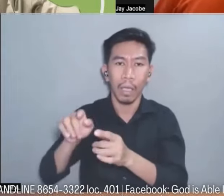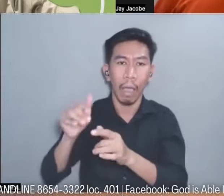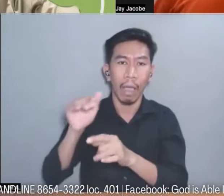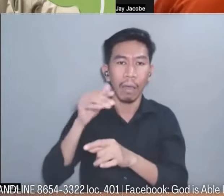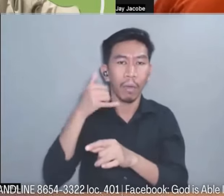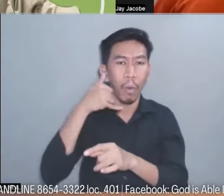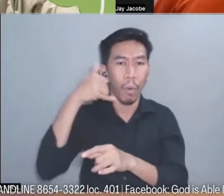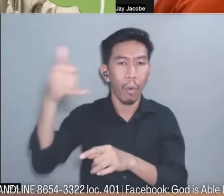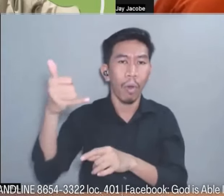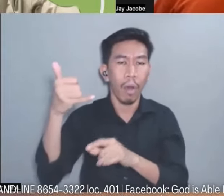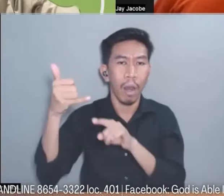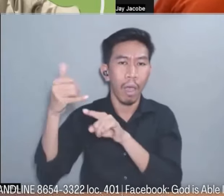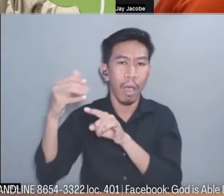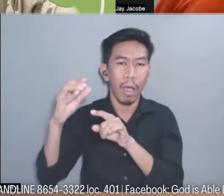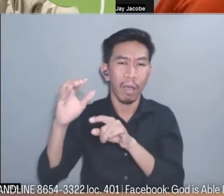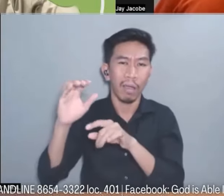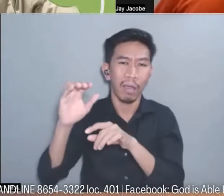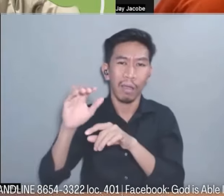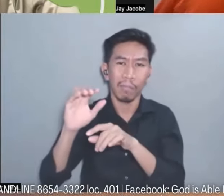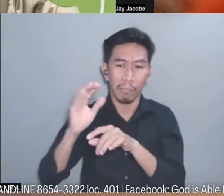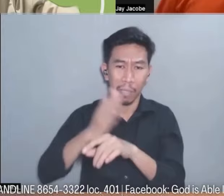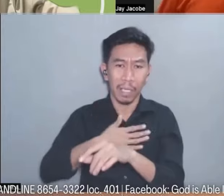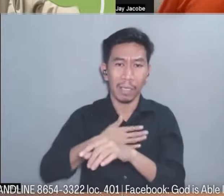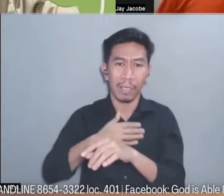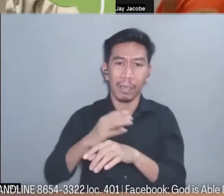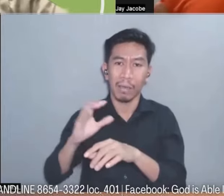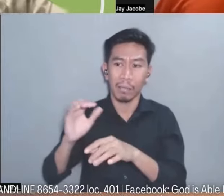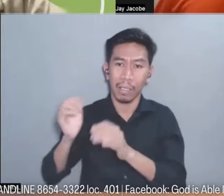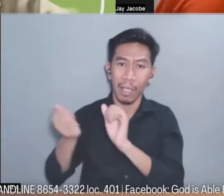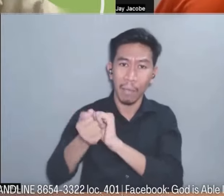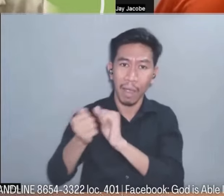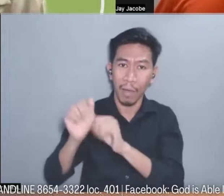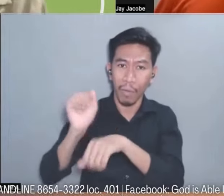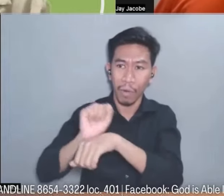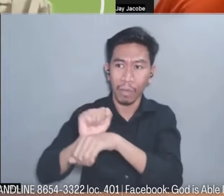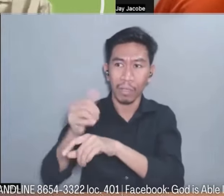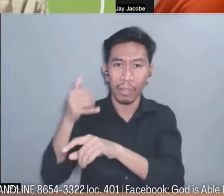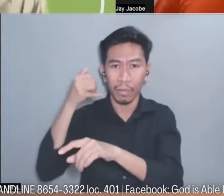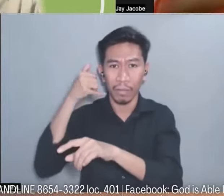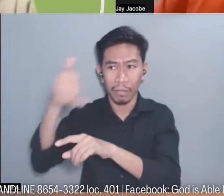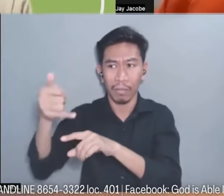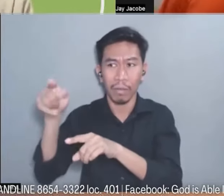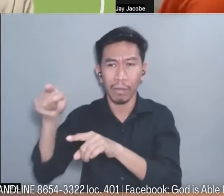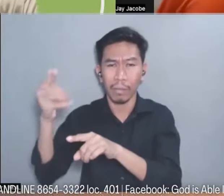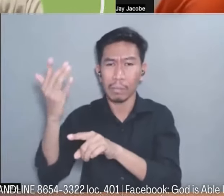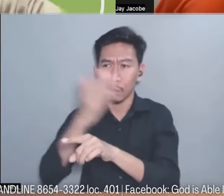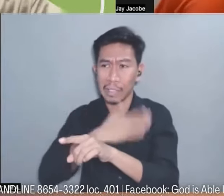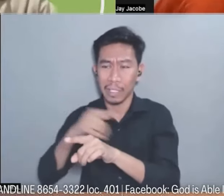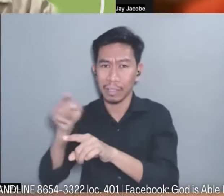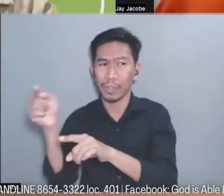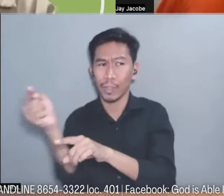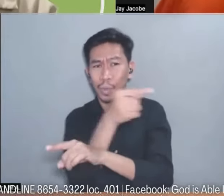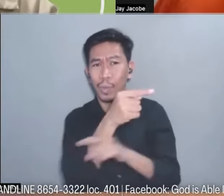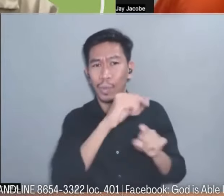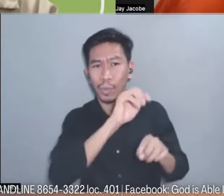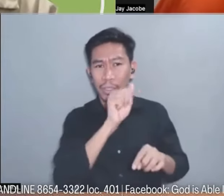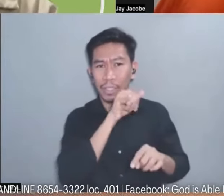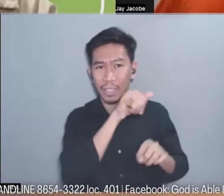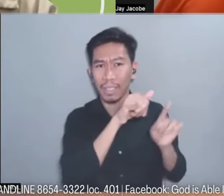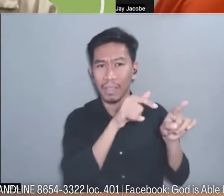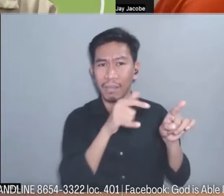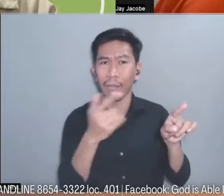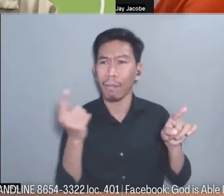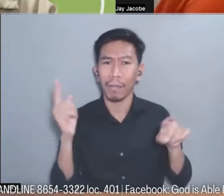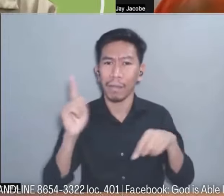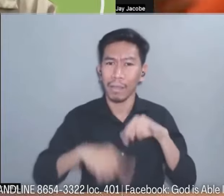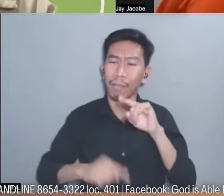hindi ko na makausap ano kayo nangyayari sa kanya pumunta sila makita po nila ako talagang hindi nila ako makakausap na naman po unconscious na naman po ako